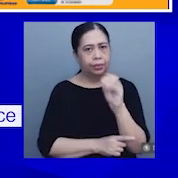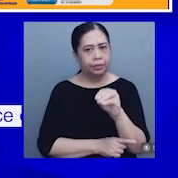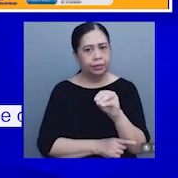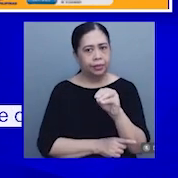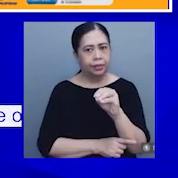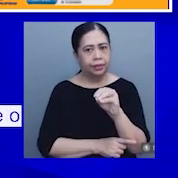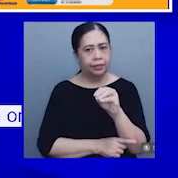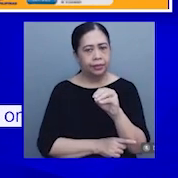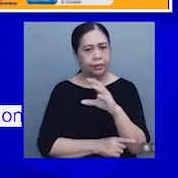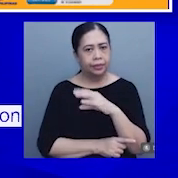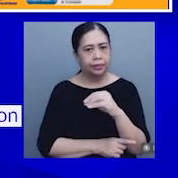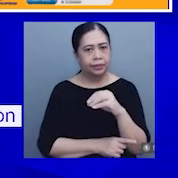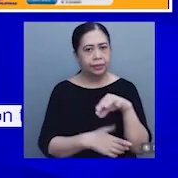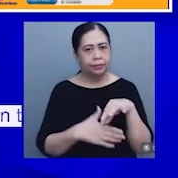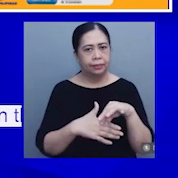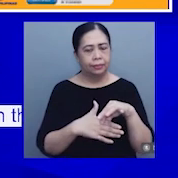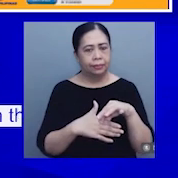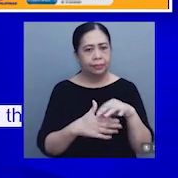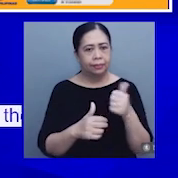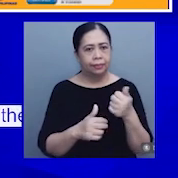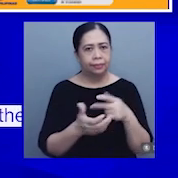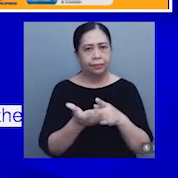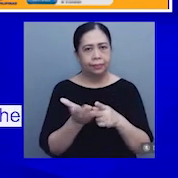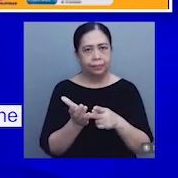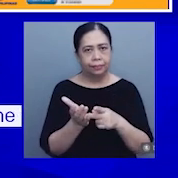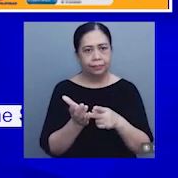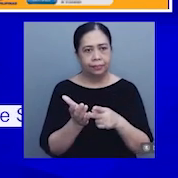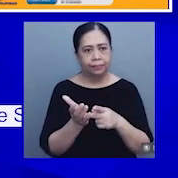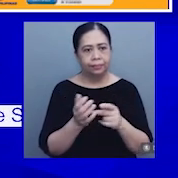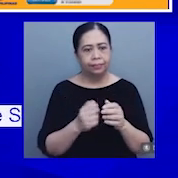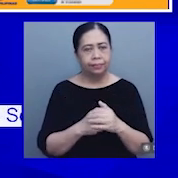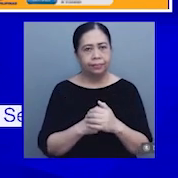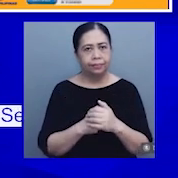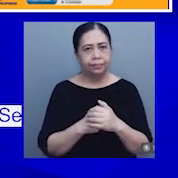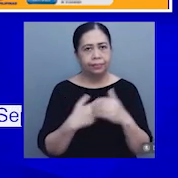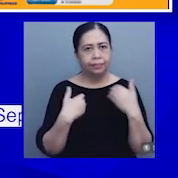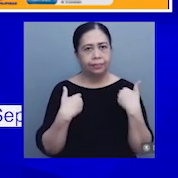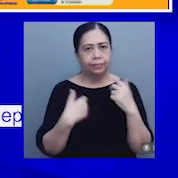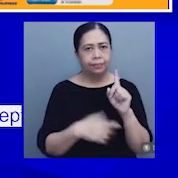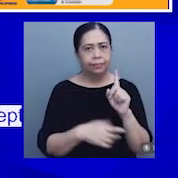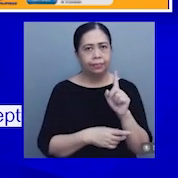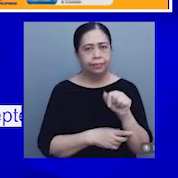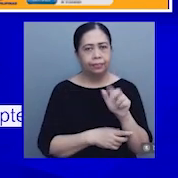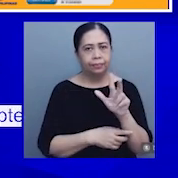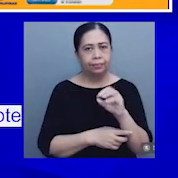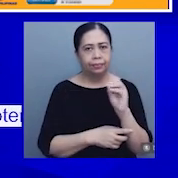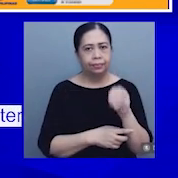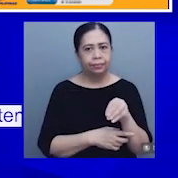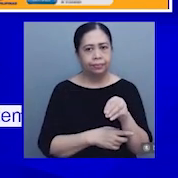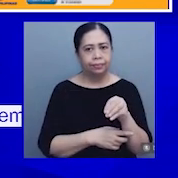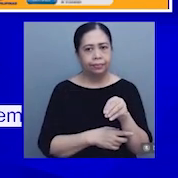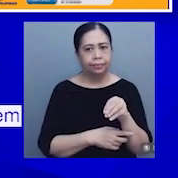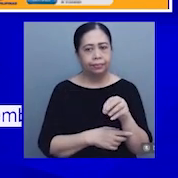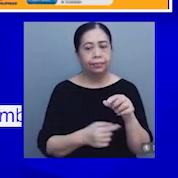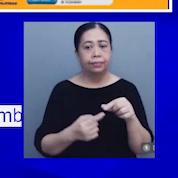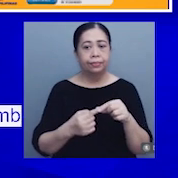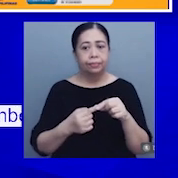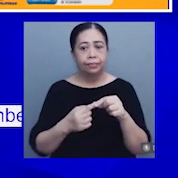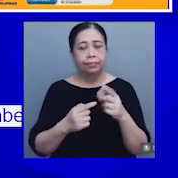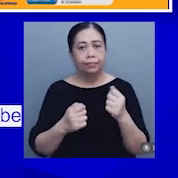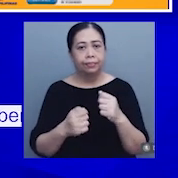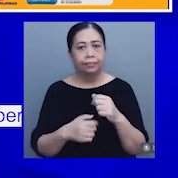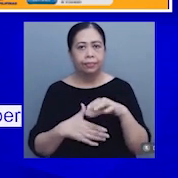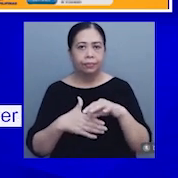at meat and other parts of slaughtered land animals na may 1.3% inflation, particular dito ang